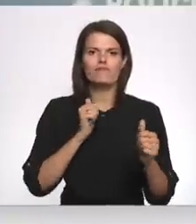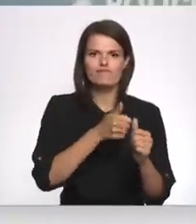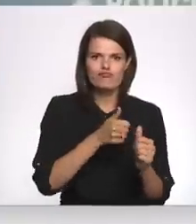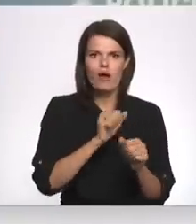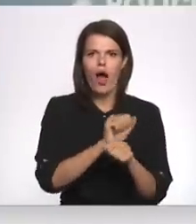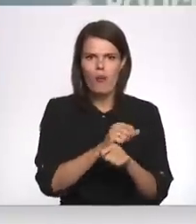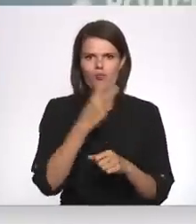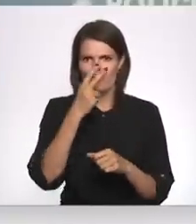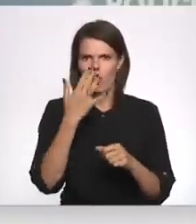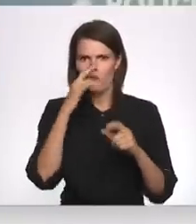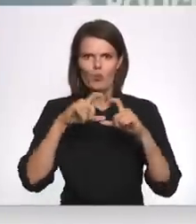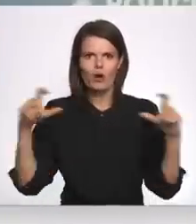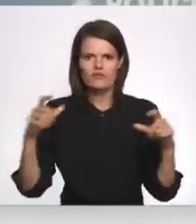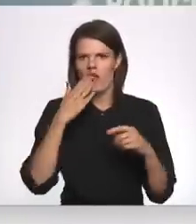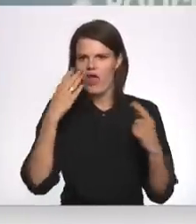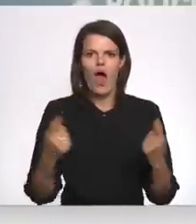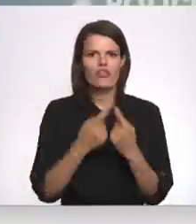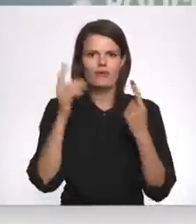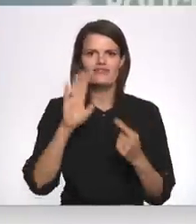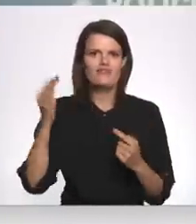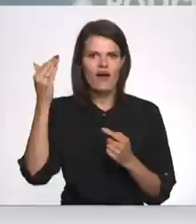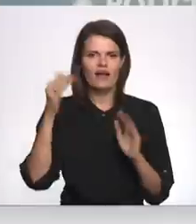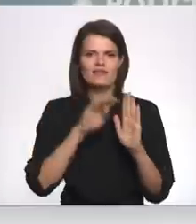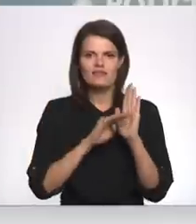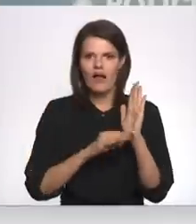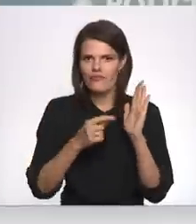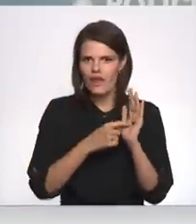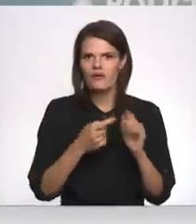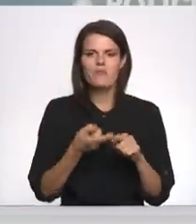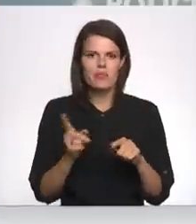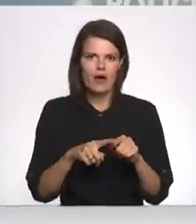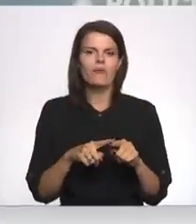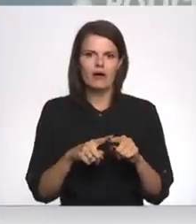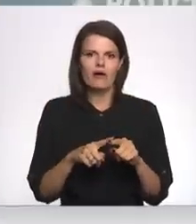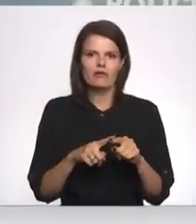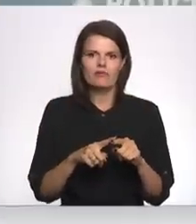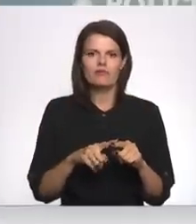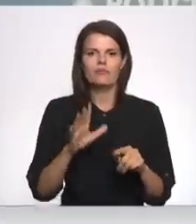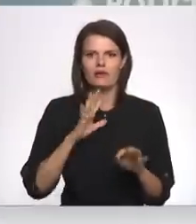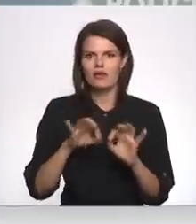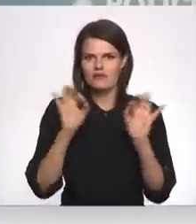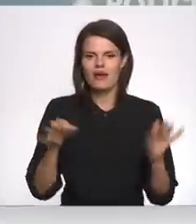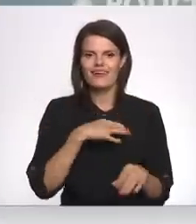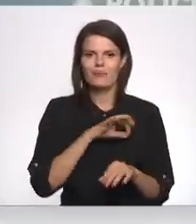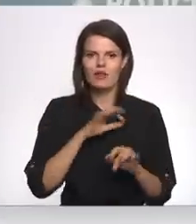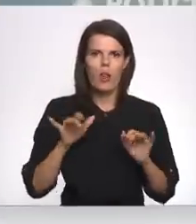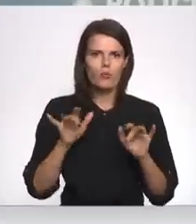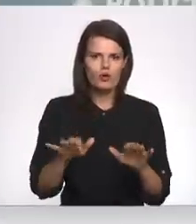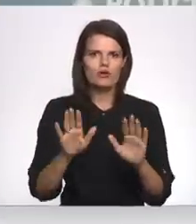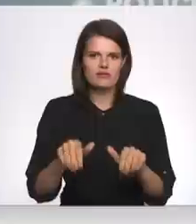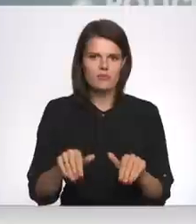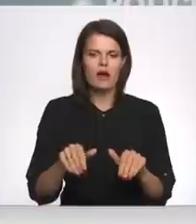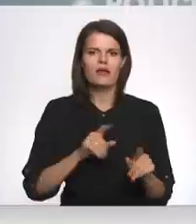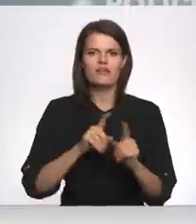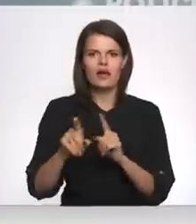numurzīmes neatbilst noteiktiem valsts standartam. Tā rezultātā tika uzsākts krimināls process par